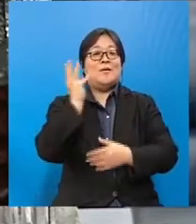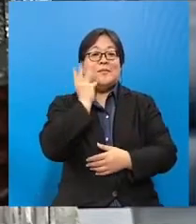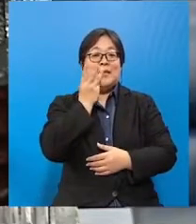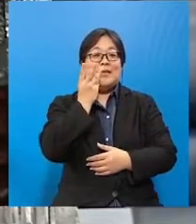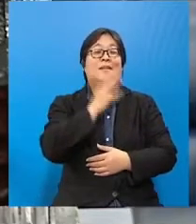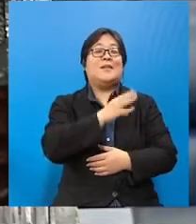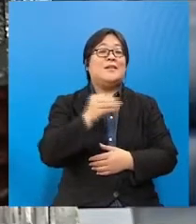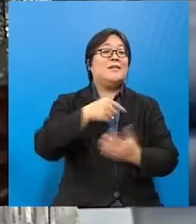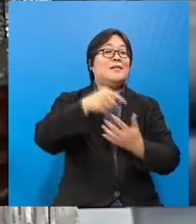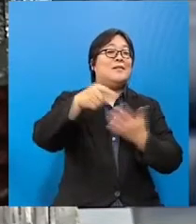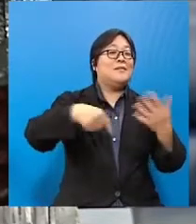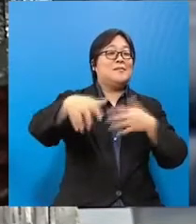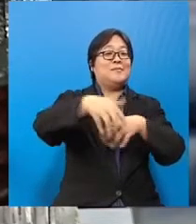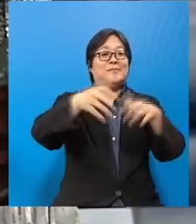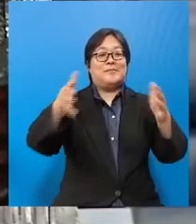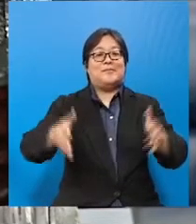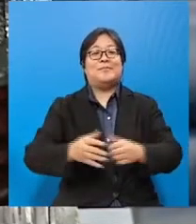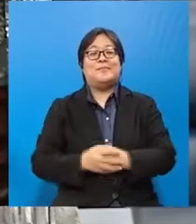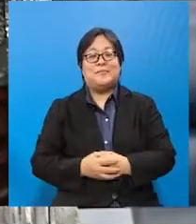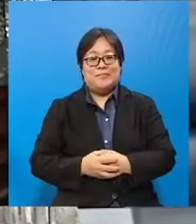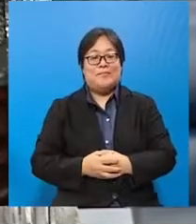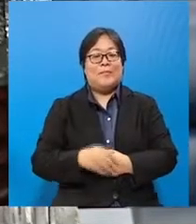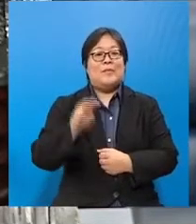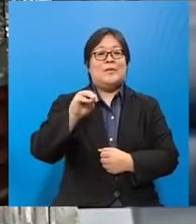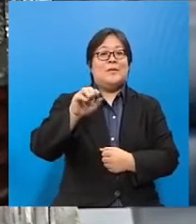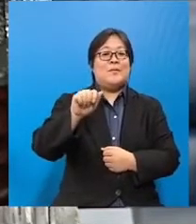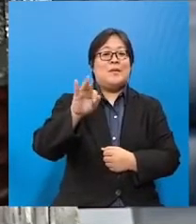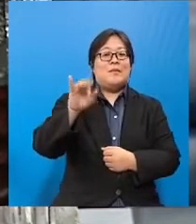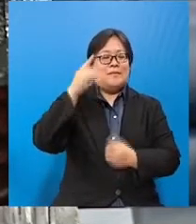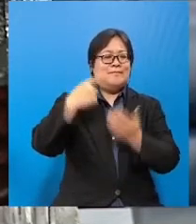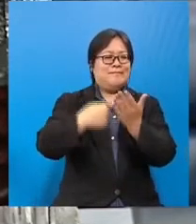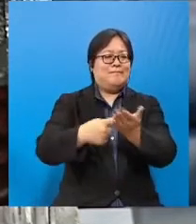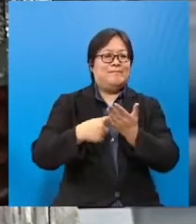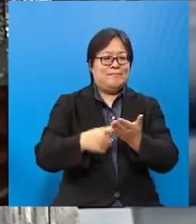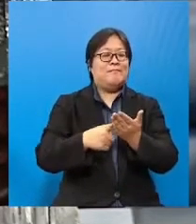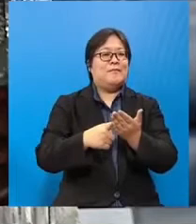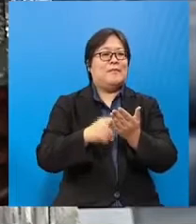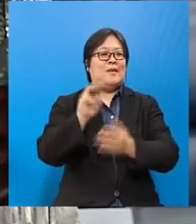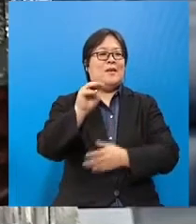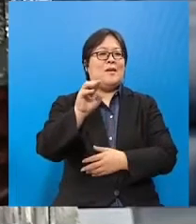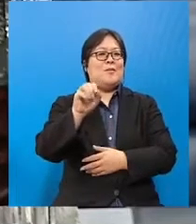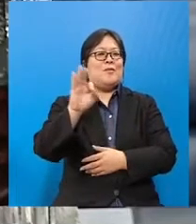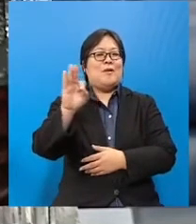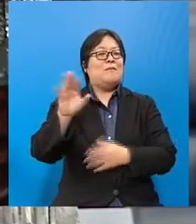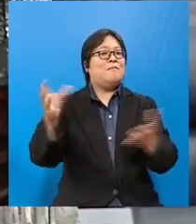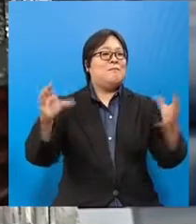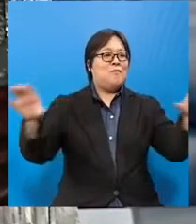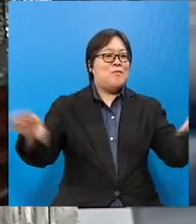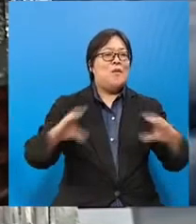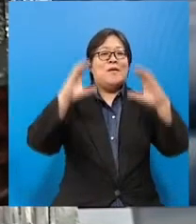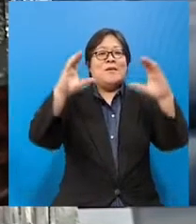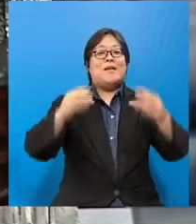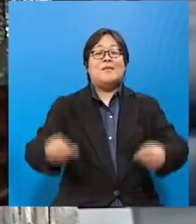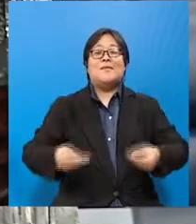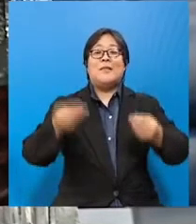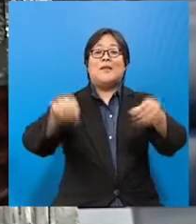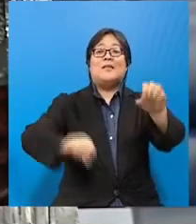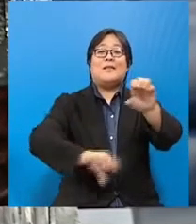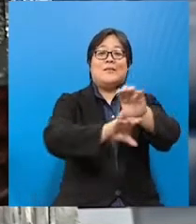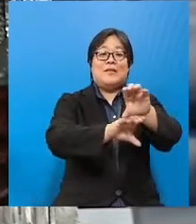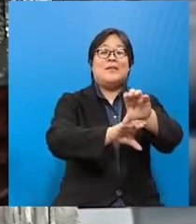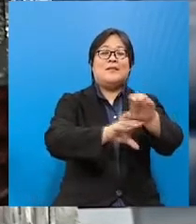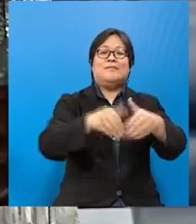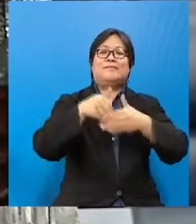dalam kalangan pesawat. MAFI akan terus berunding dengan Kementerian Kawangan berkenaan pelaksanaan pendekatan pemberian subsidi dan